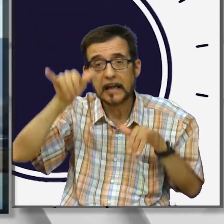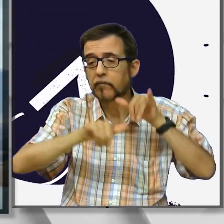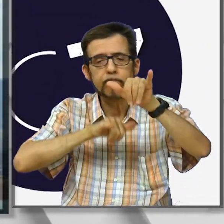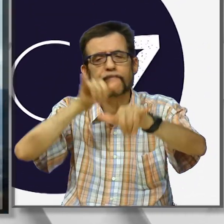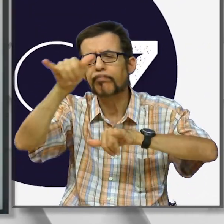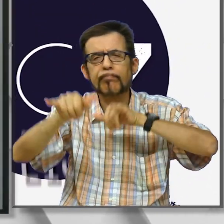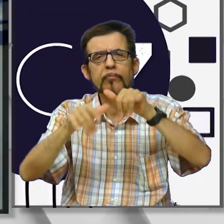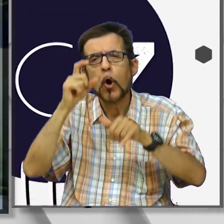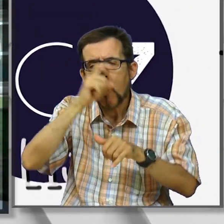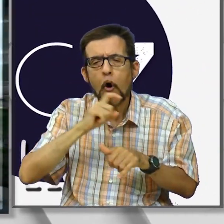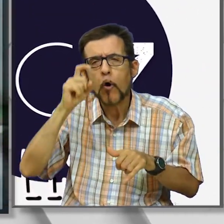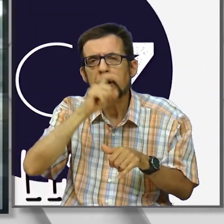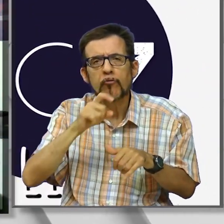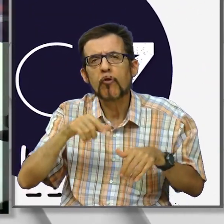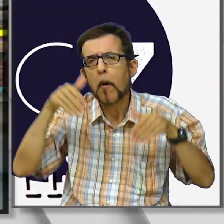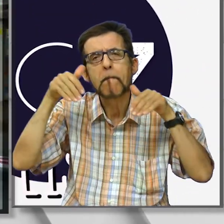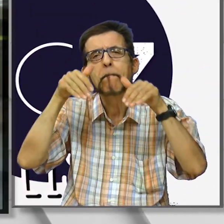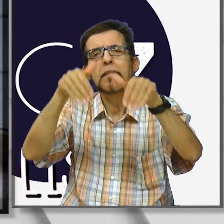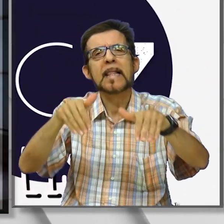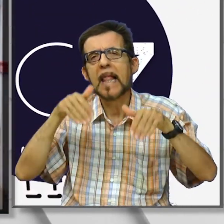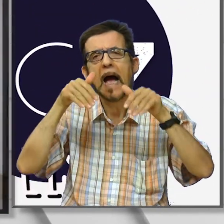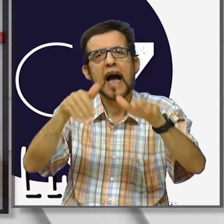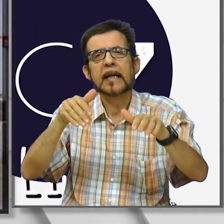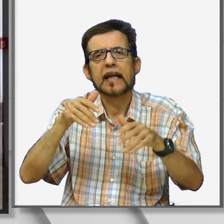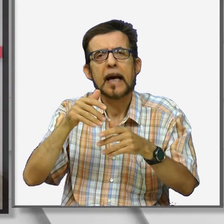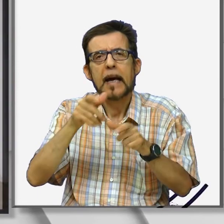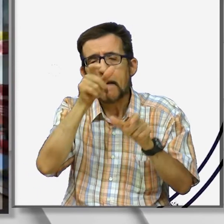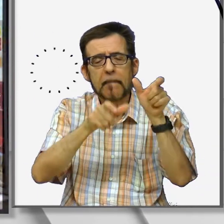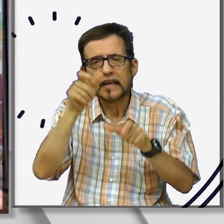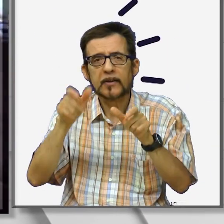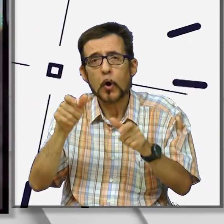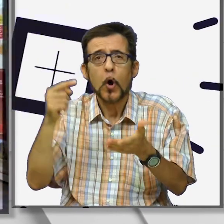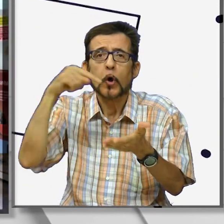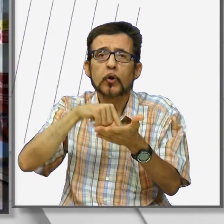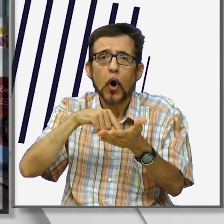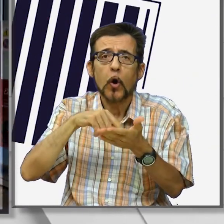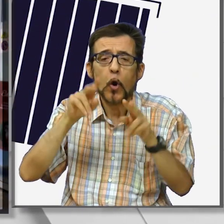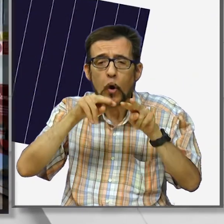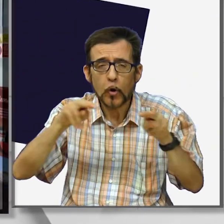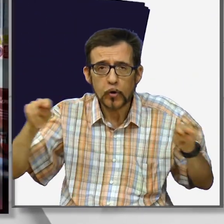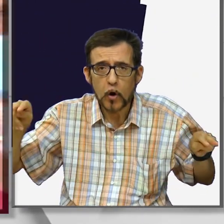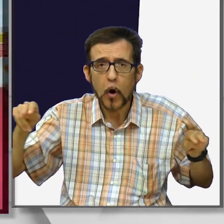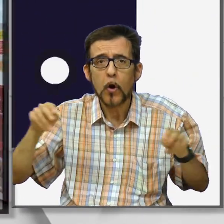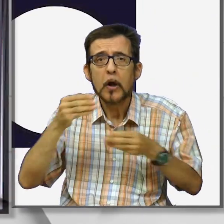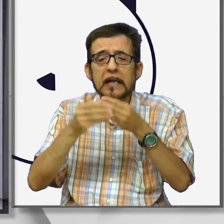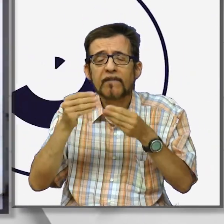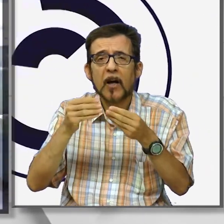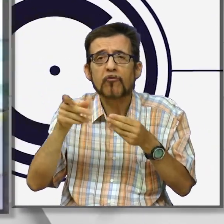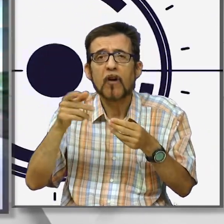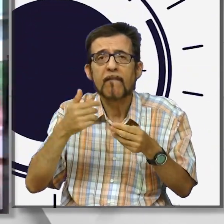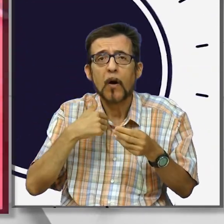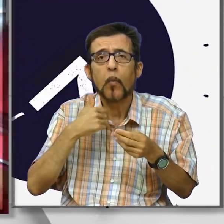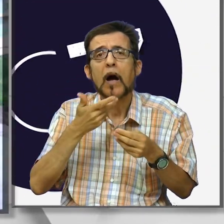ogni giorno migliaia e migliaia di passeggeri. Allora un ritorno al controllo che si faceva quando